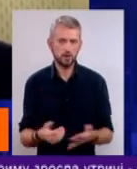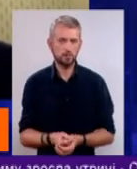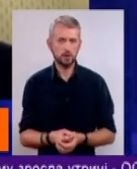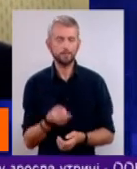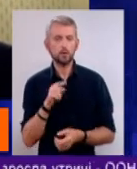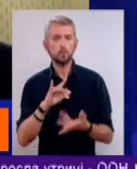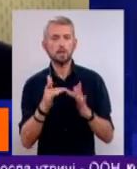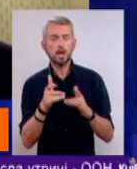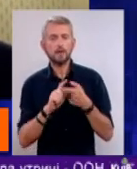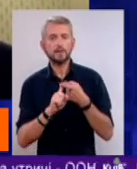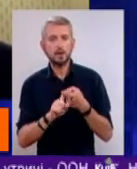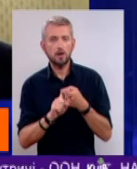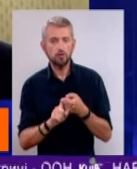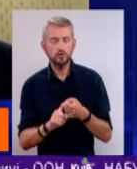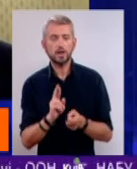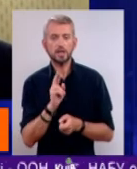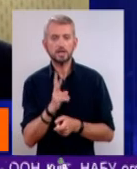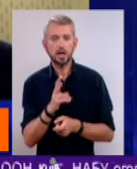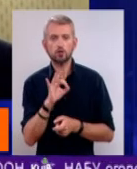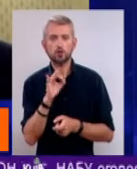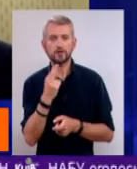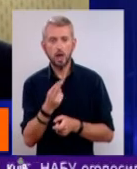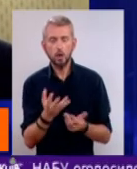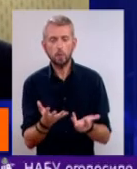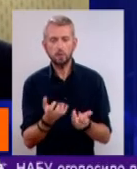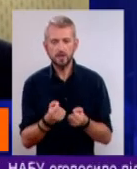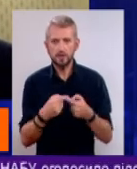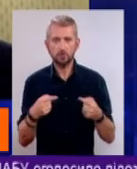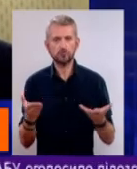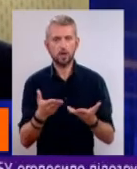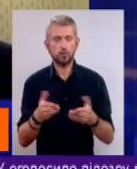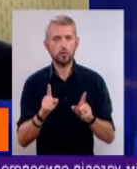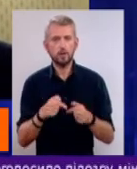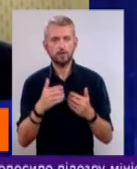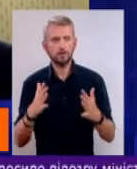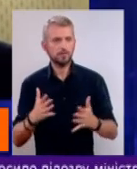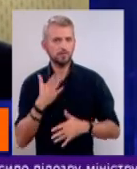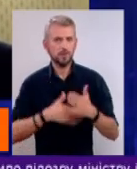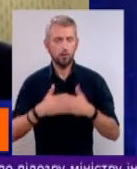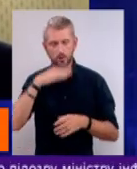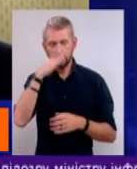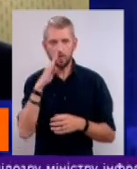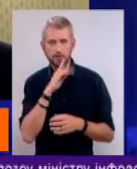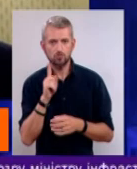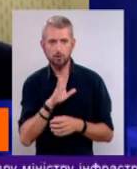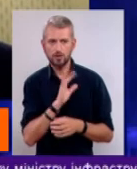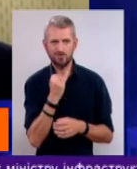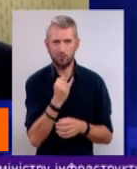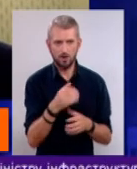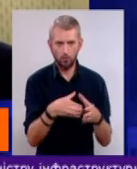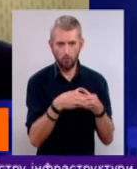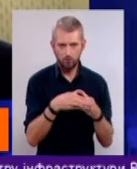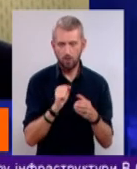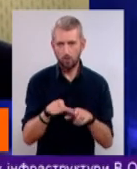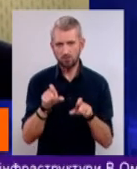Тому інтернет-залежність, як соціальна прийнята річ, якою навіть захоплюється батьки, що він не з поганою компанією, сидить за комп